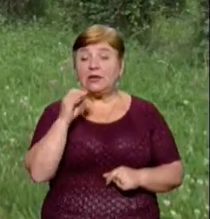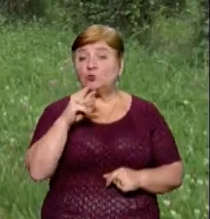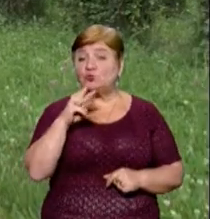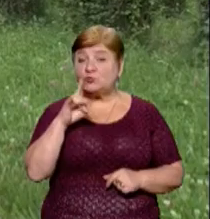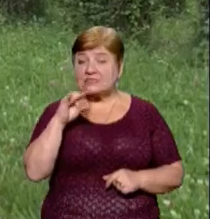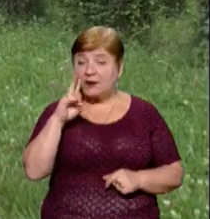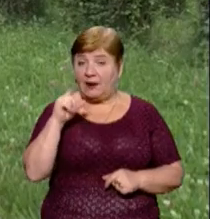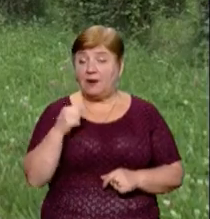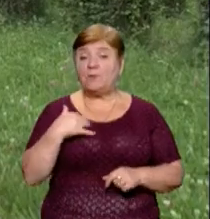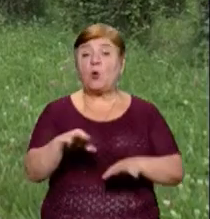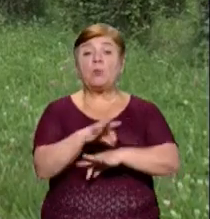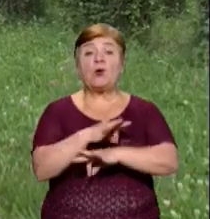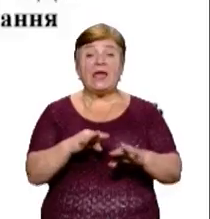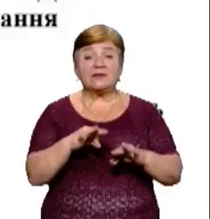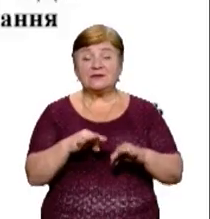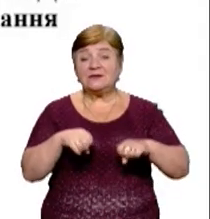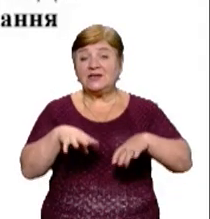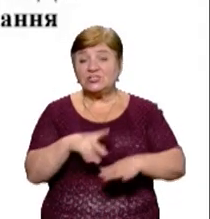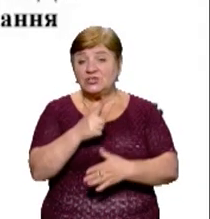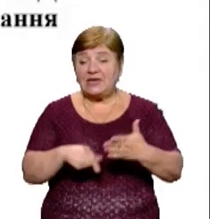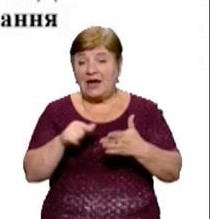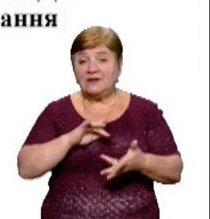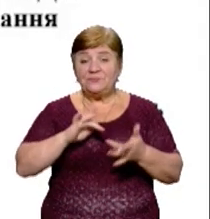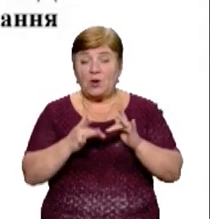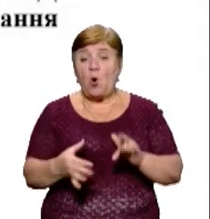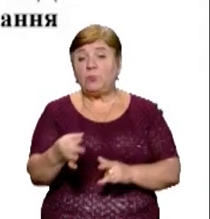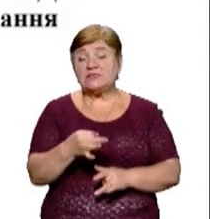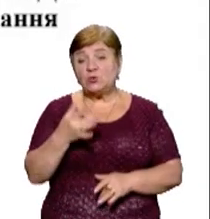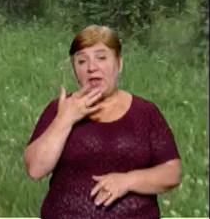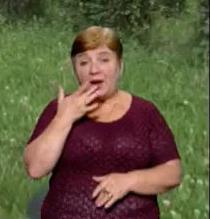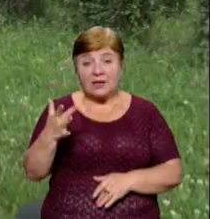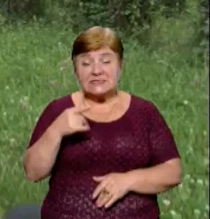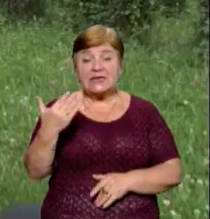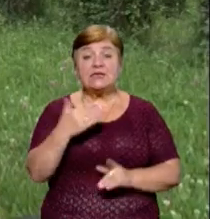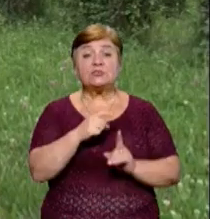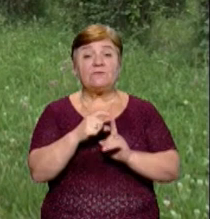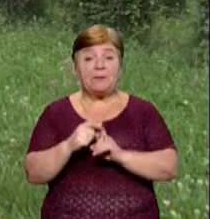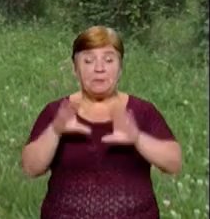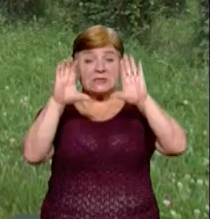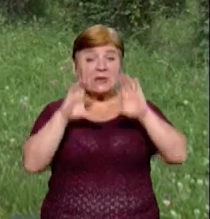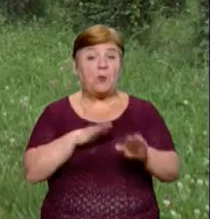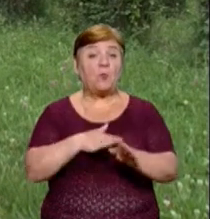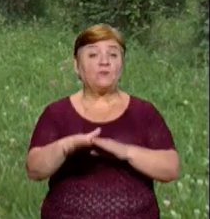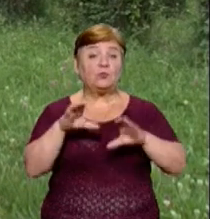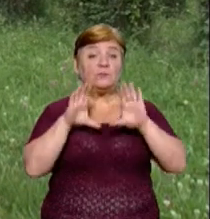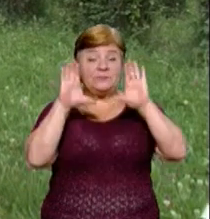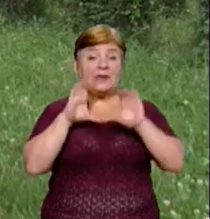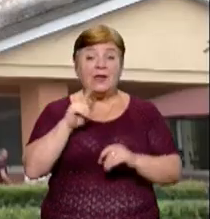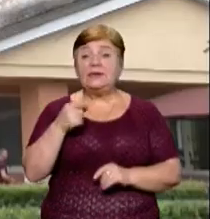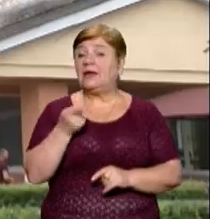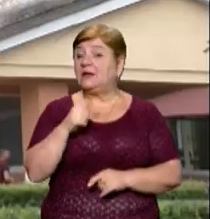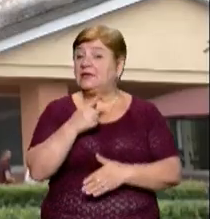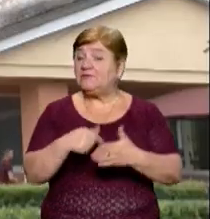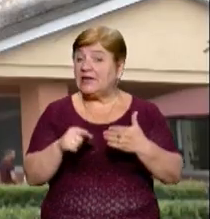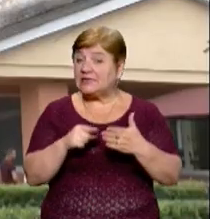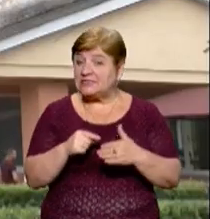дізналася про проєкт рішення ліквідації закладу з сайту обласної ради. За її словами, у законі про повну загальну середню освіту не йдеться про